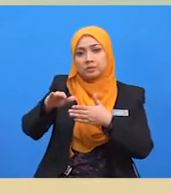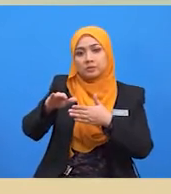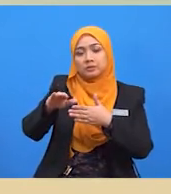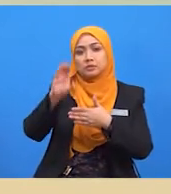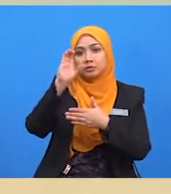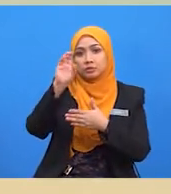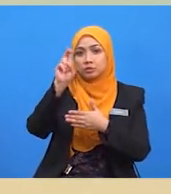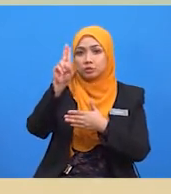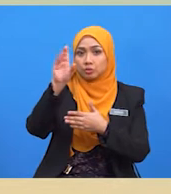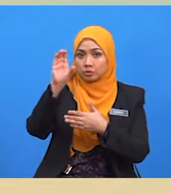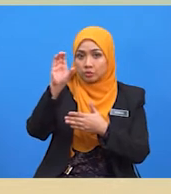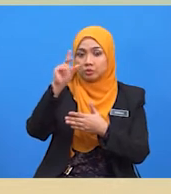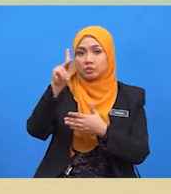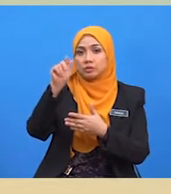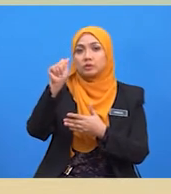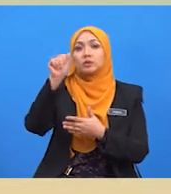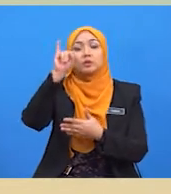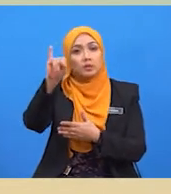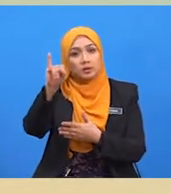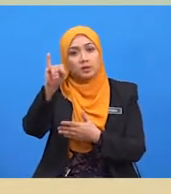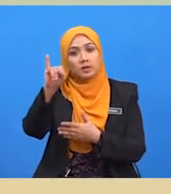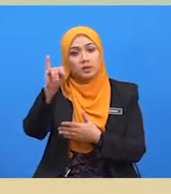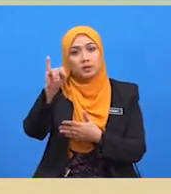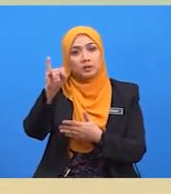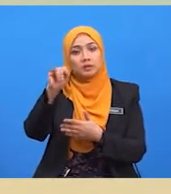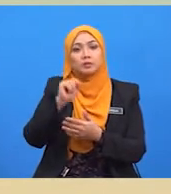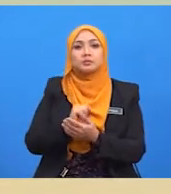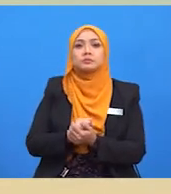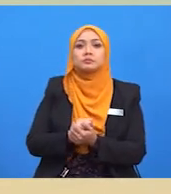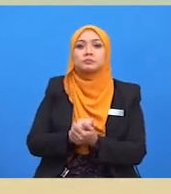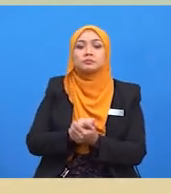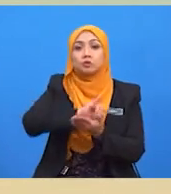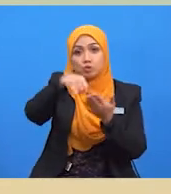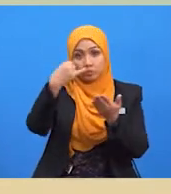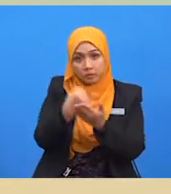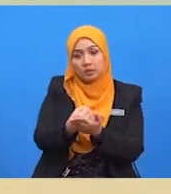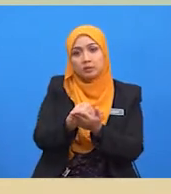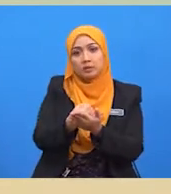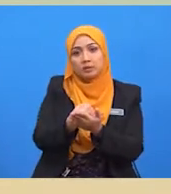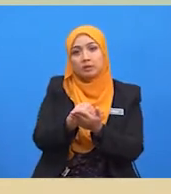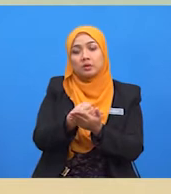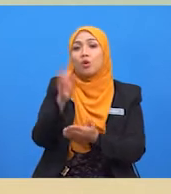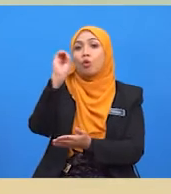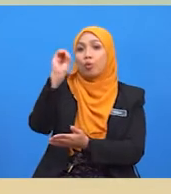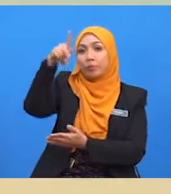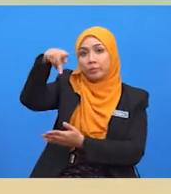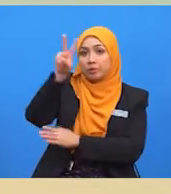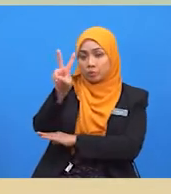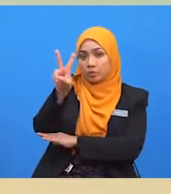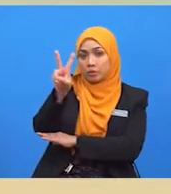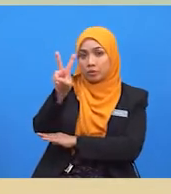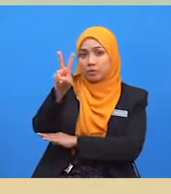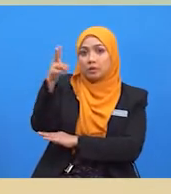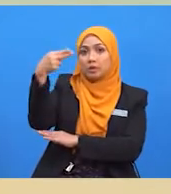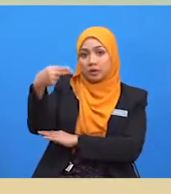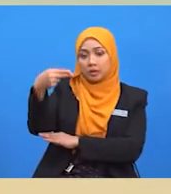import dikenakan, jumlah hasil pengeluar tempatan meningkat menjadi OP2